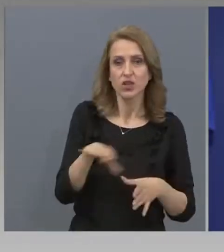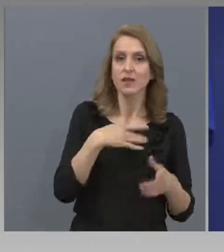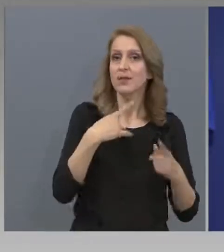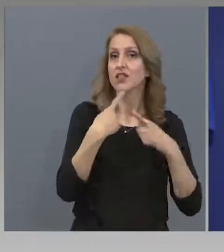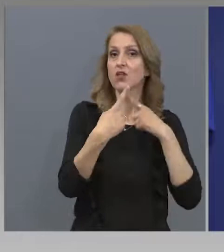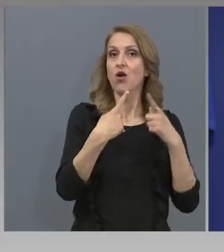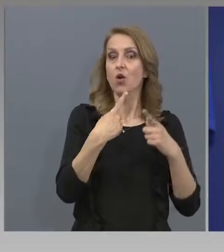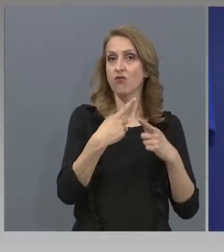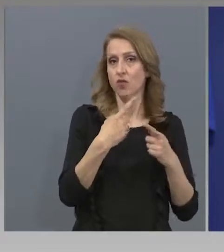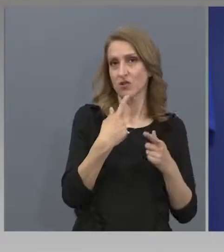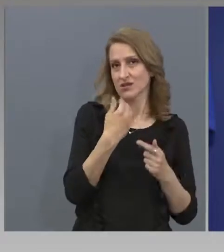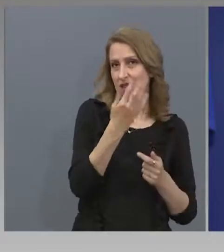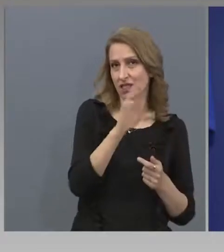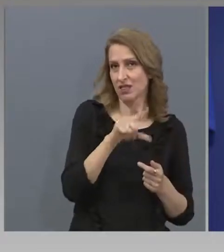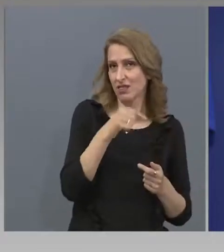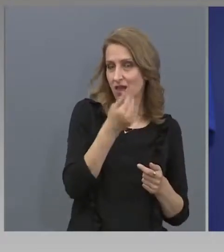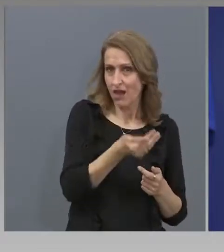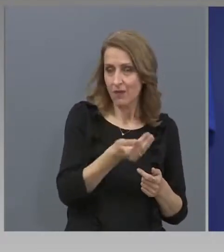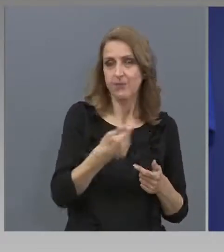към съответните плажни и вици.